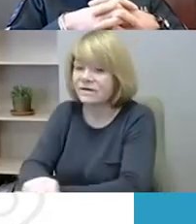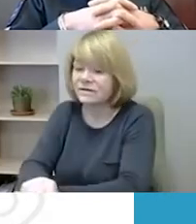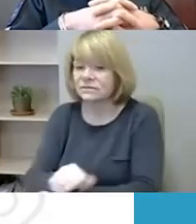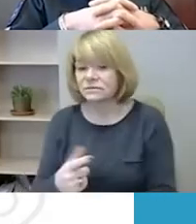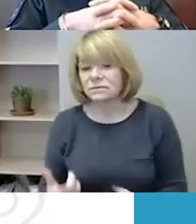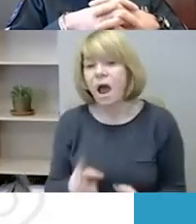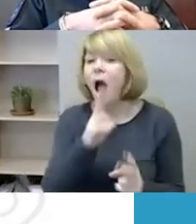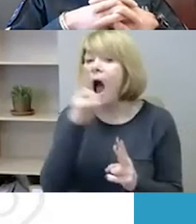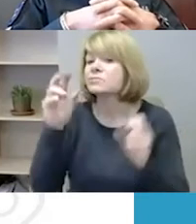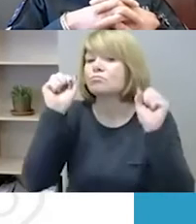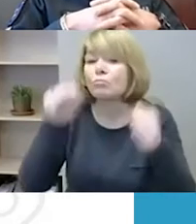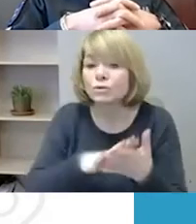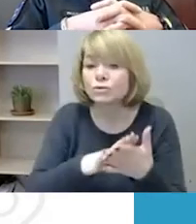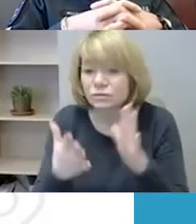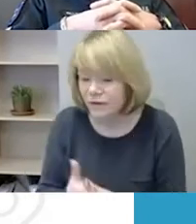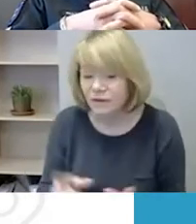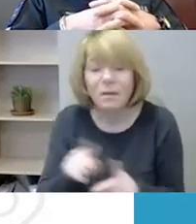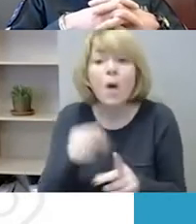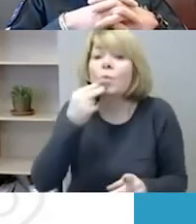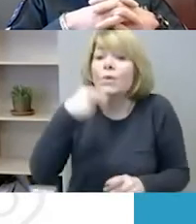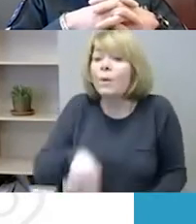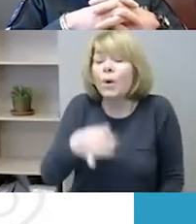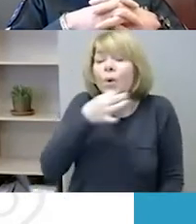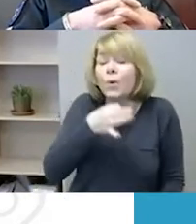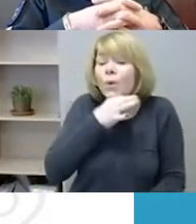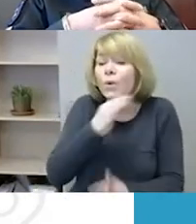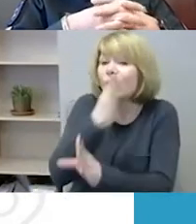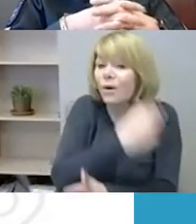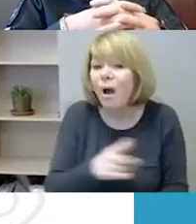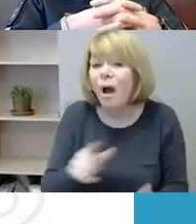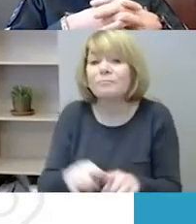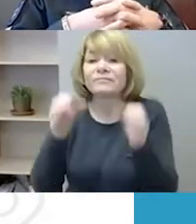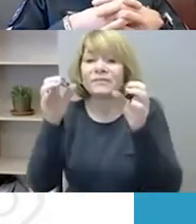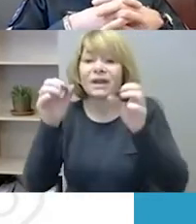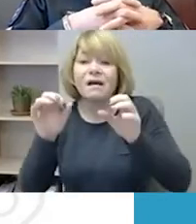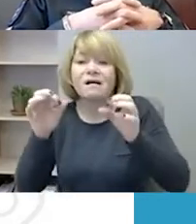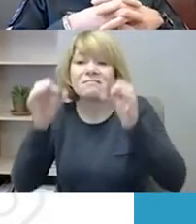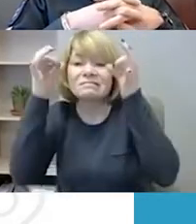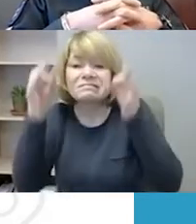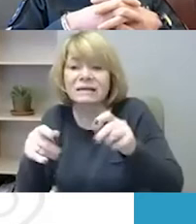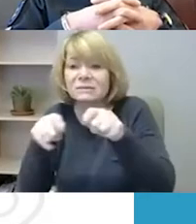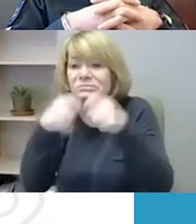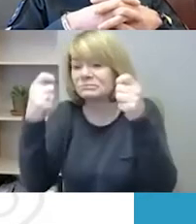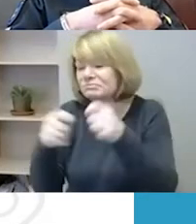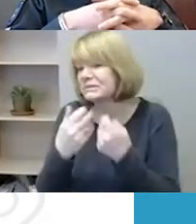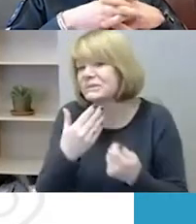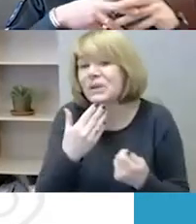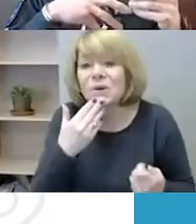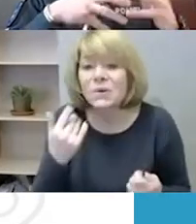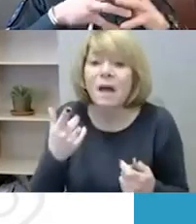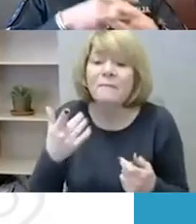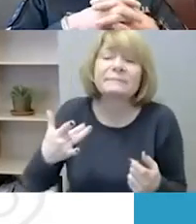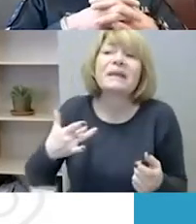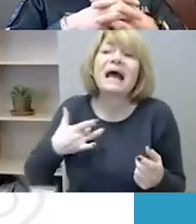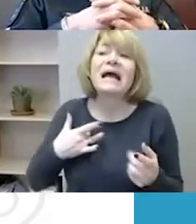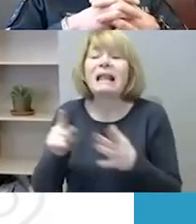prevenciją. Dar nėra nusikalstamos veikos, nėra teisės pažeidimo, o yra tik tam tikros, galbūt, tokios